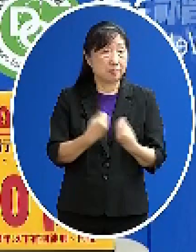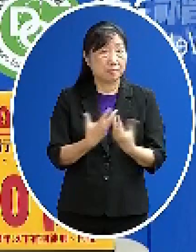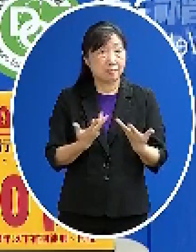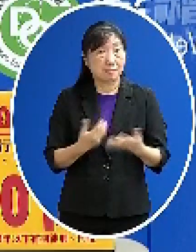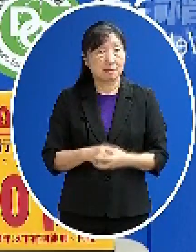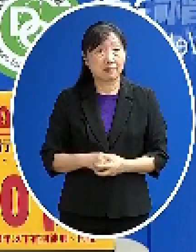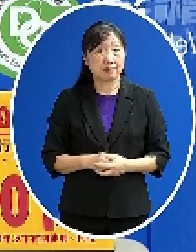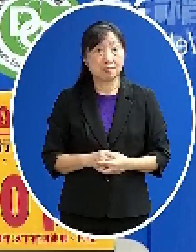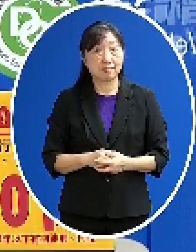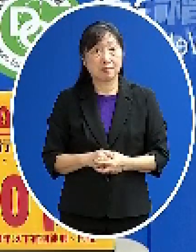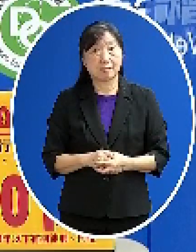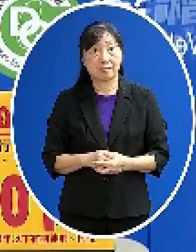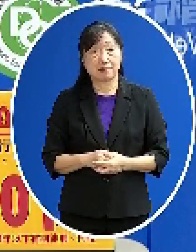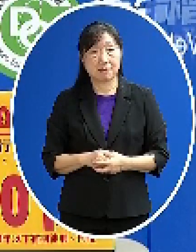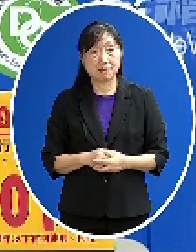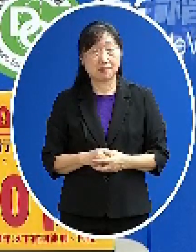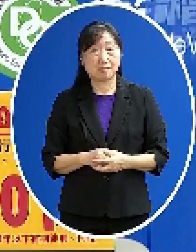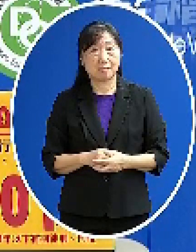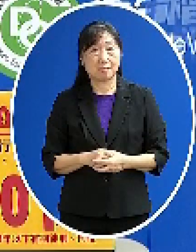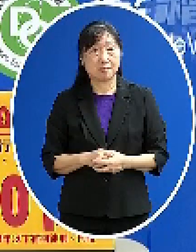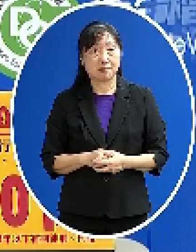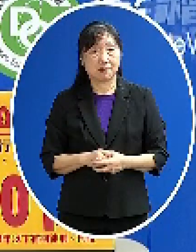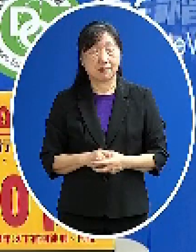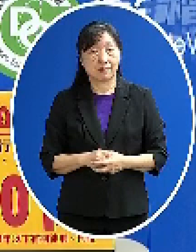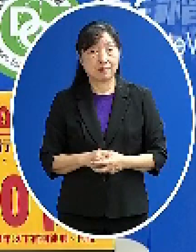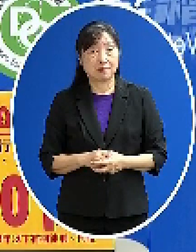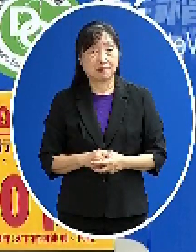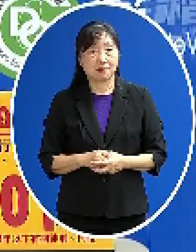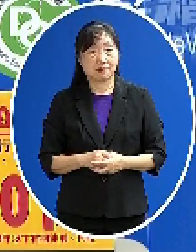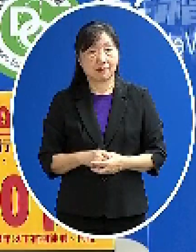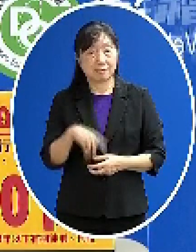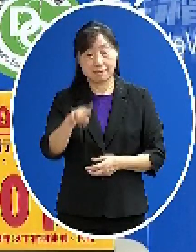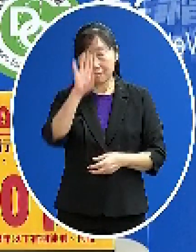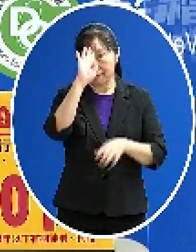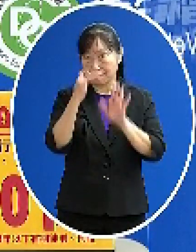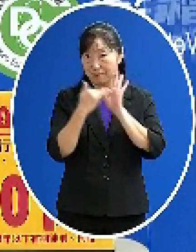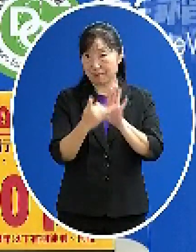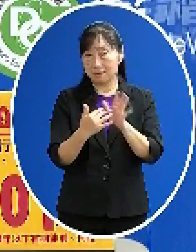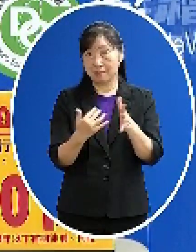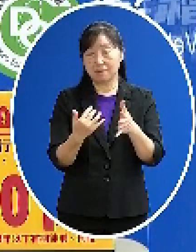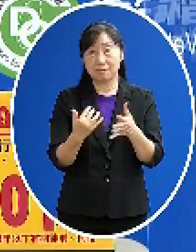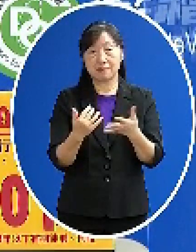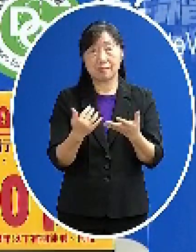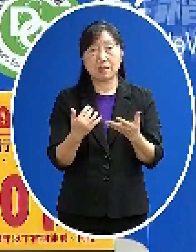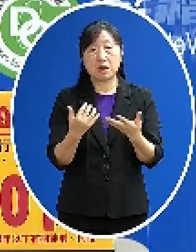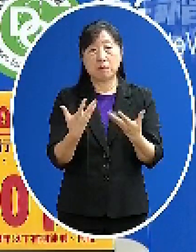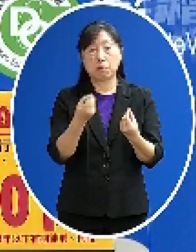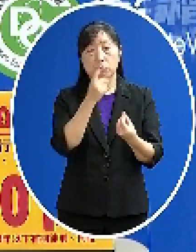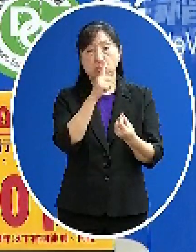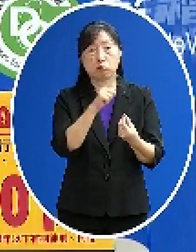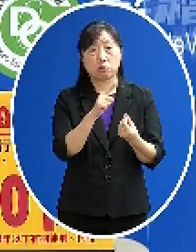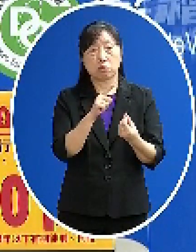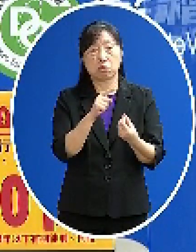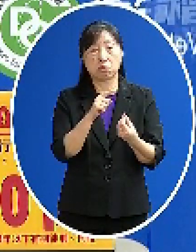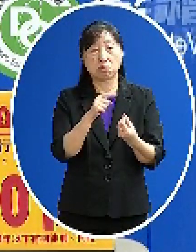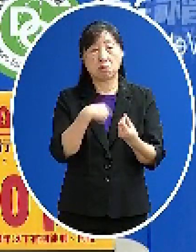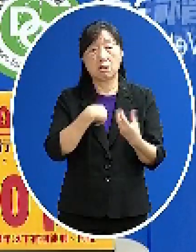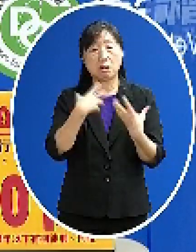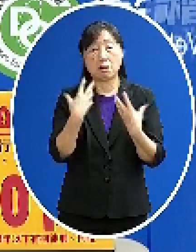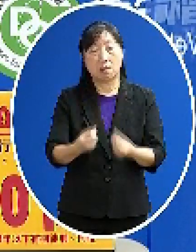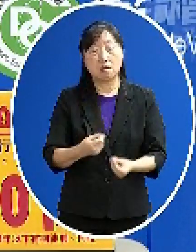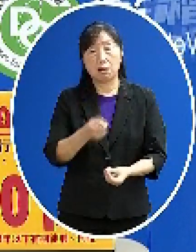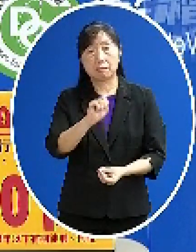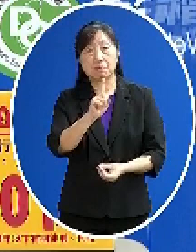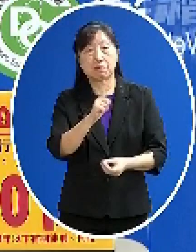在這個第一個就是說 我們這防疫裡面沒有說乾脆就怎麼樣的每